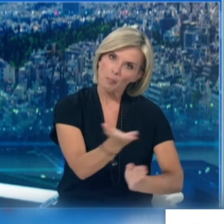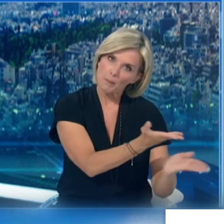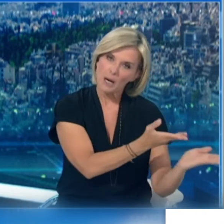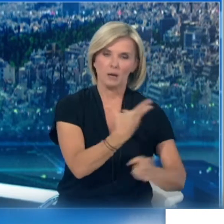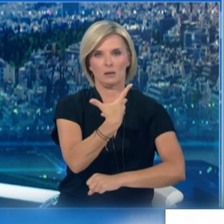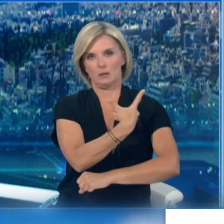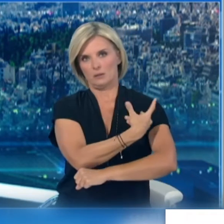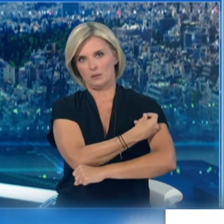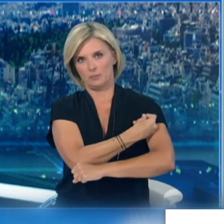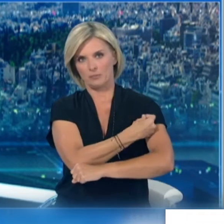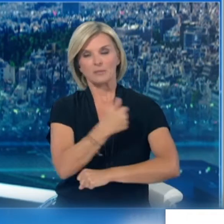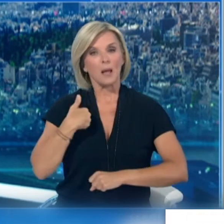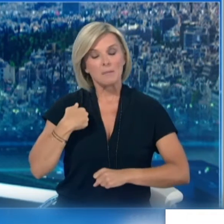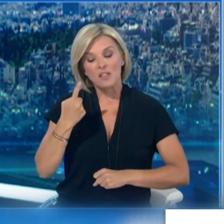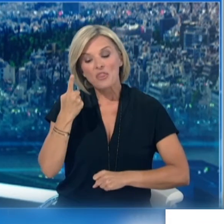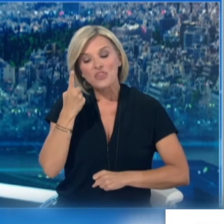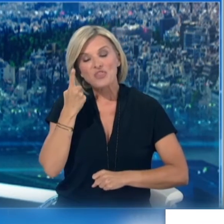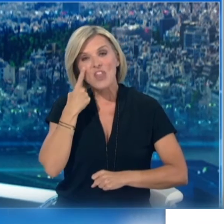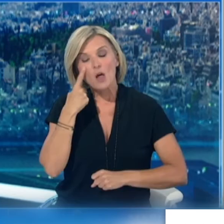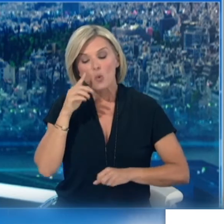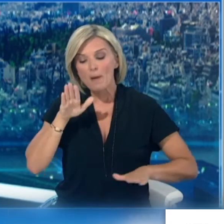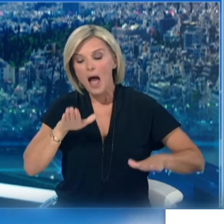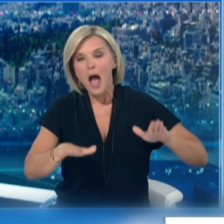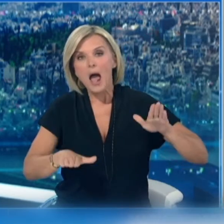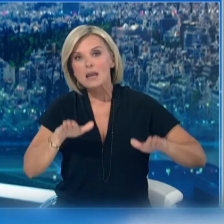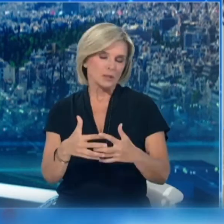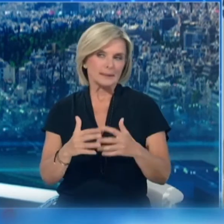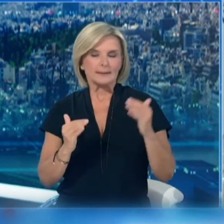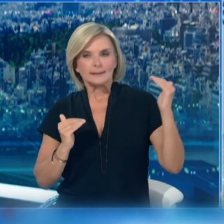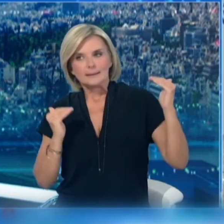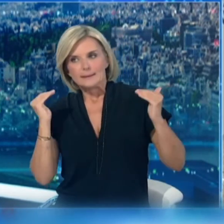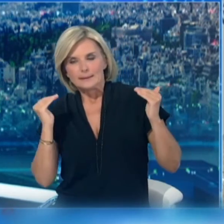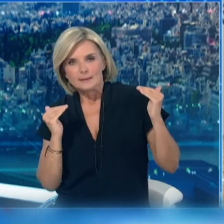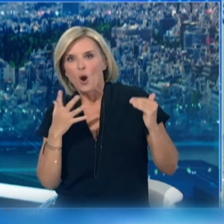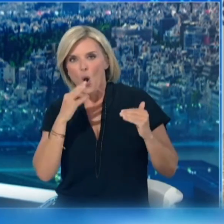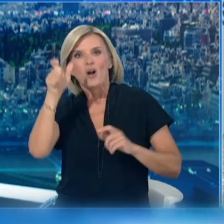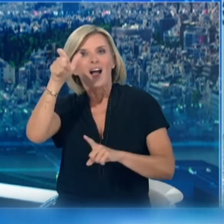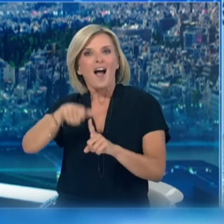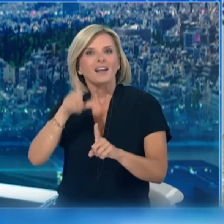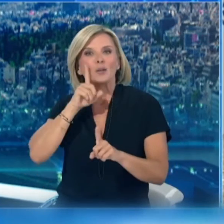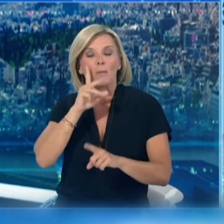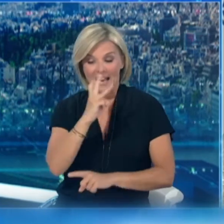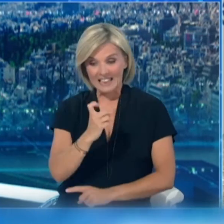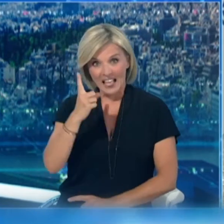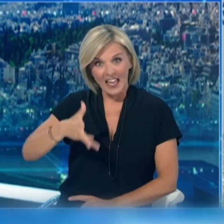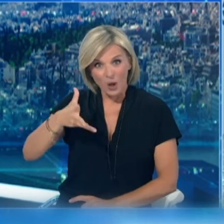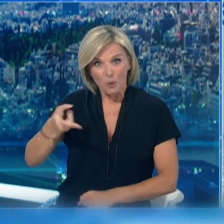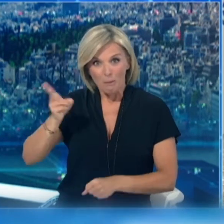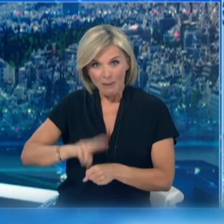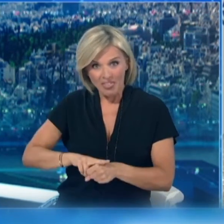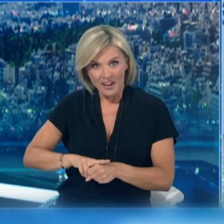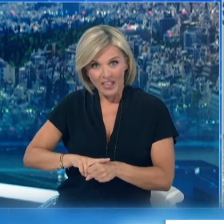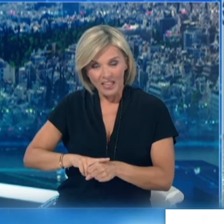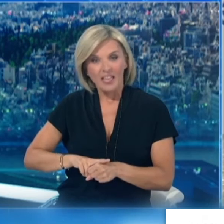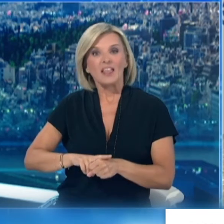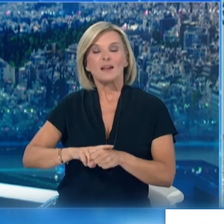επικαιροποιείται ανάλογα και με τα νέα επιστημονικά δεδομένα Τουλάχιστον από αυτή εδώ τη θέση θα έχουμε